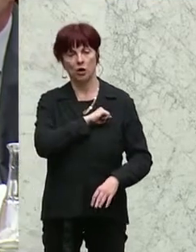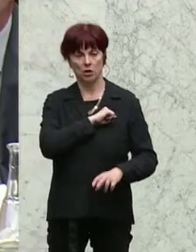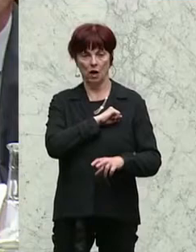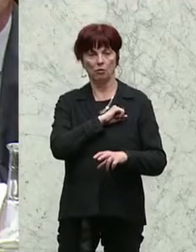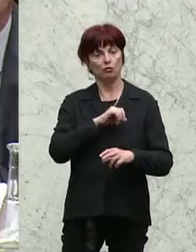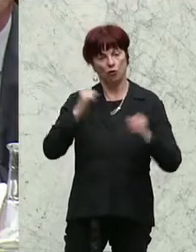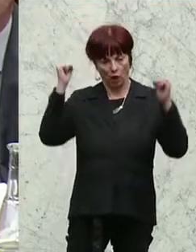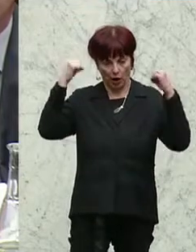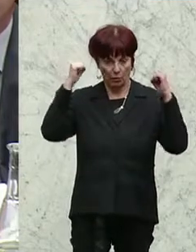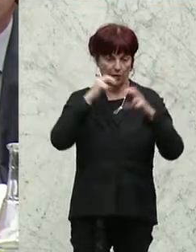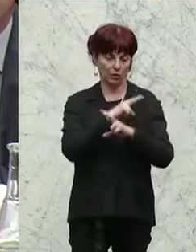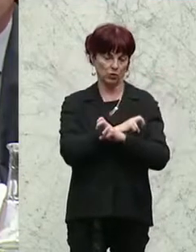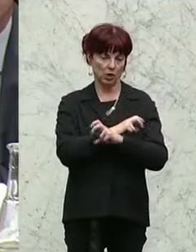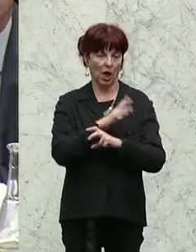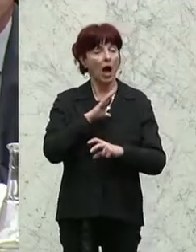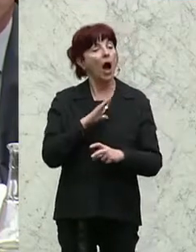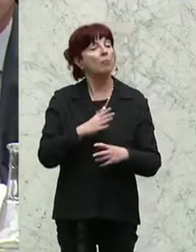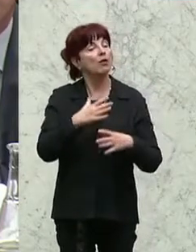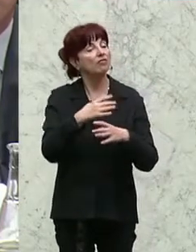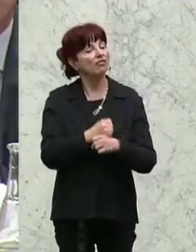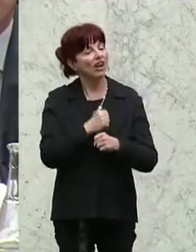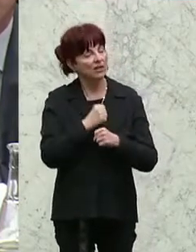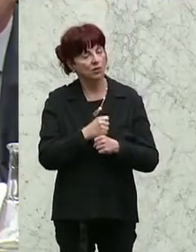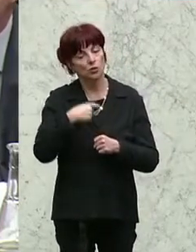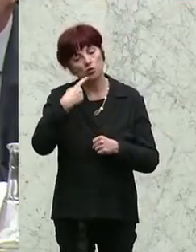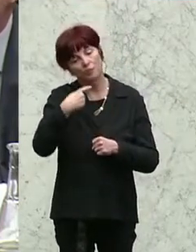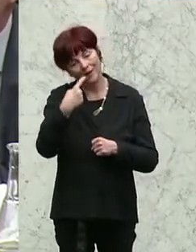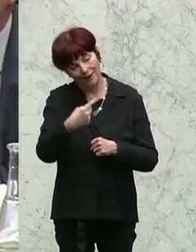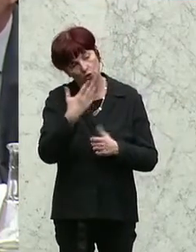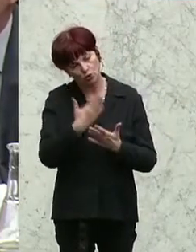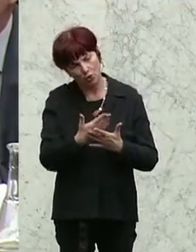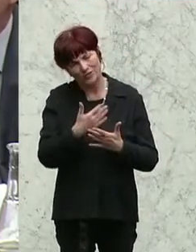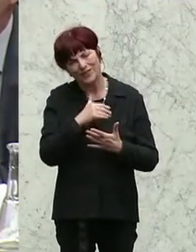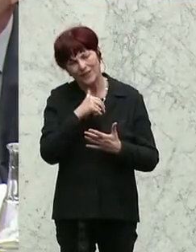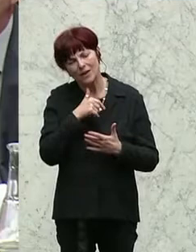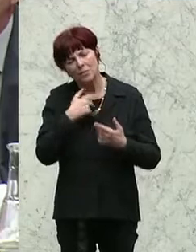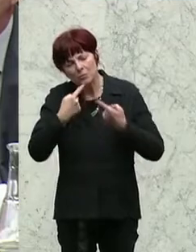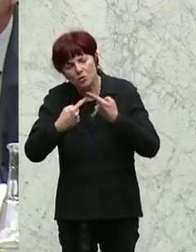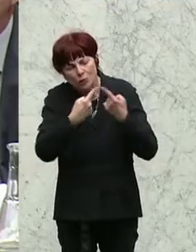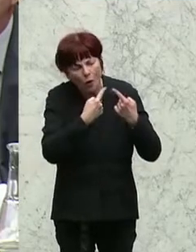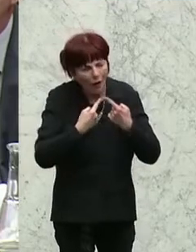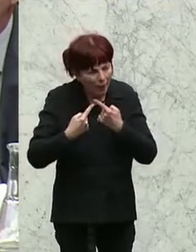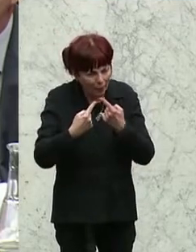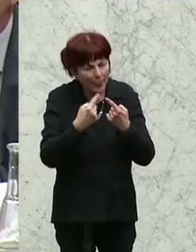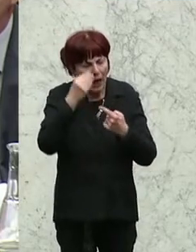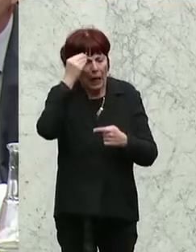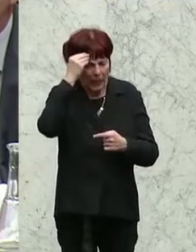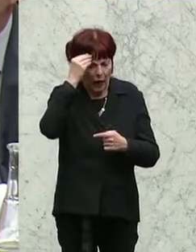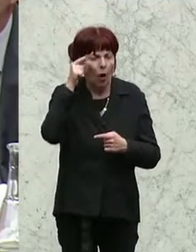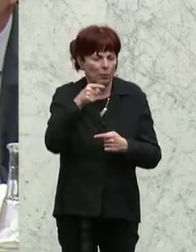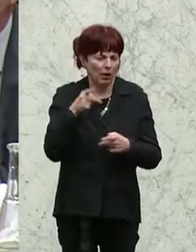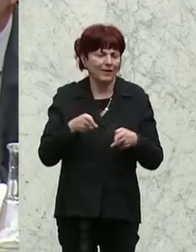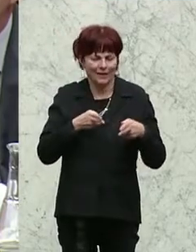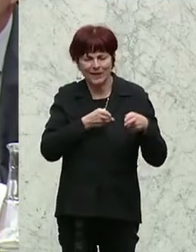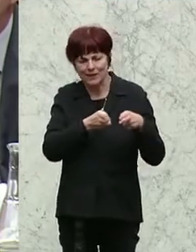mit den Verfassungssprechern lassen mich guten Mutes sein, dass wir sozusagen auf diesem Weg